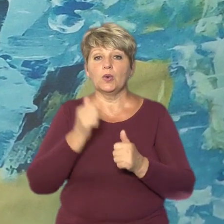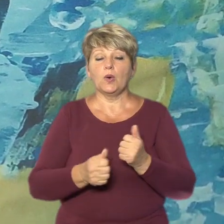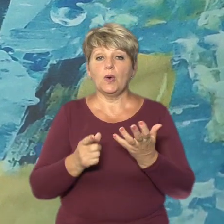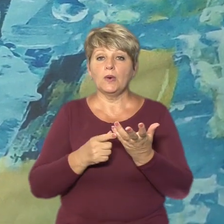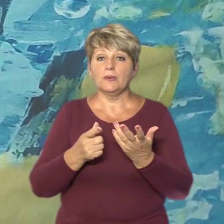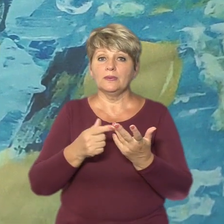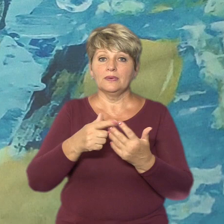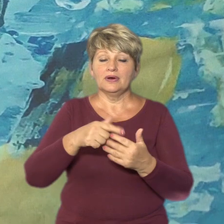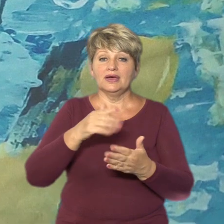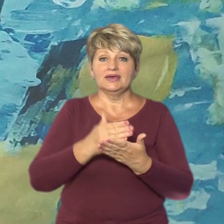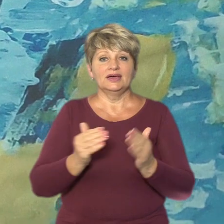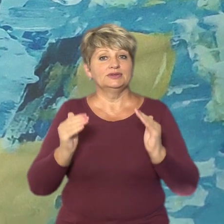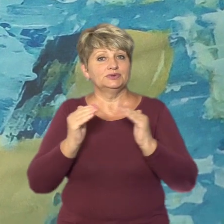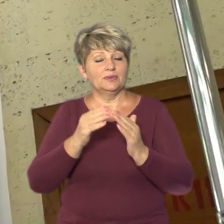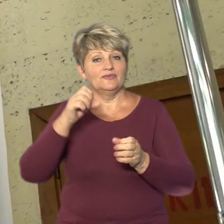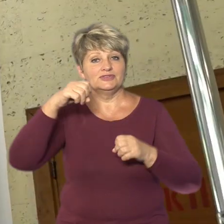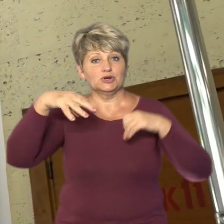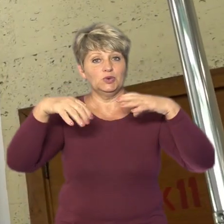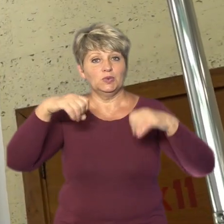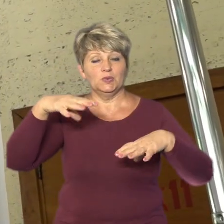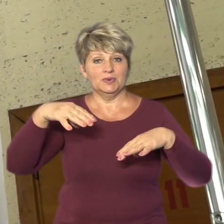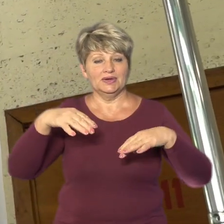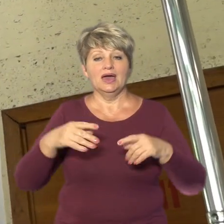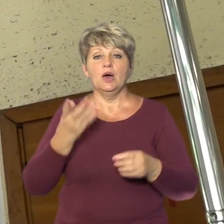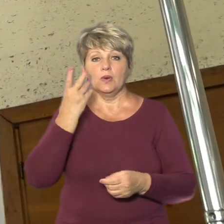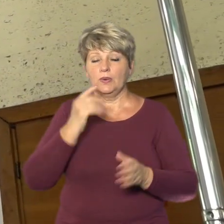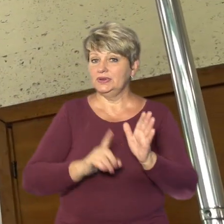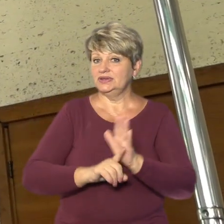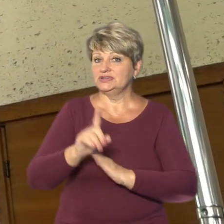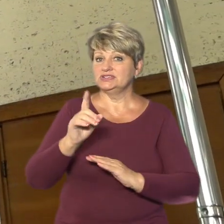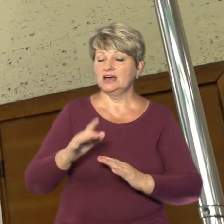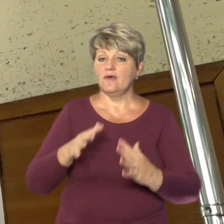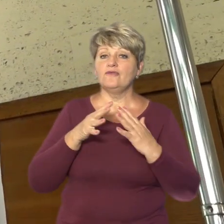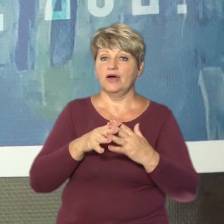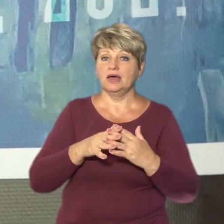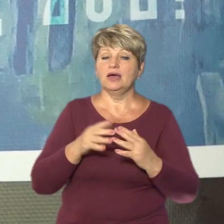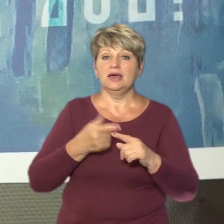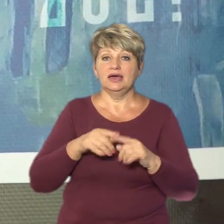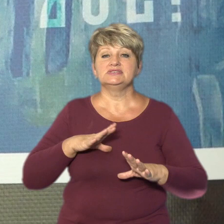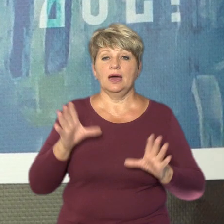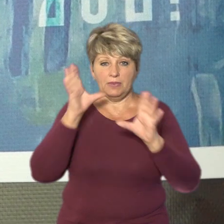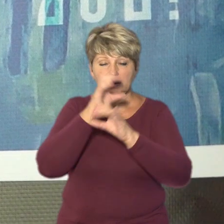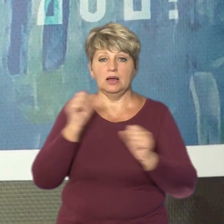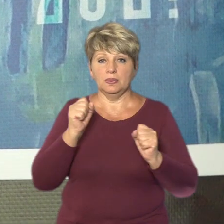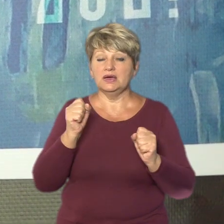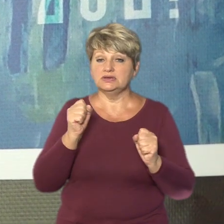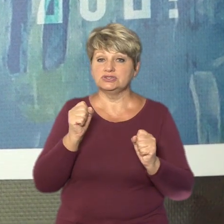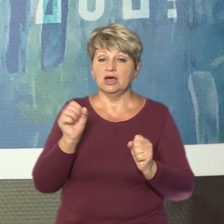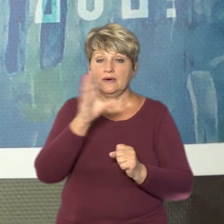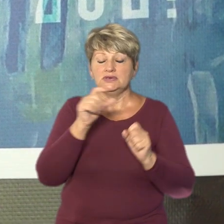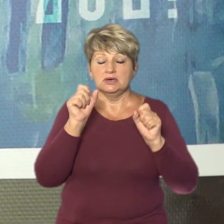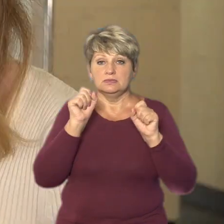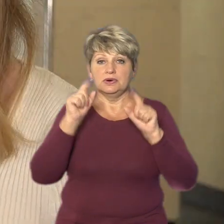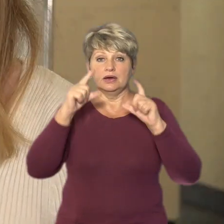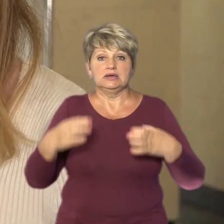домівку з включеним світлом. Бо коли почалась війна, все-таки була ніч, всі прокинулись